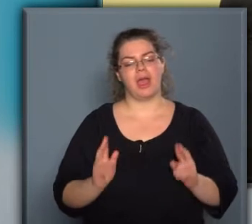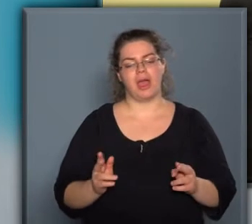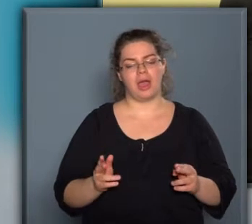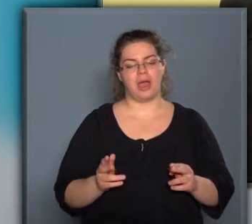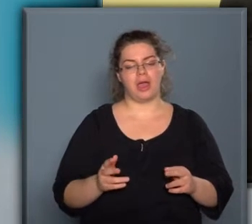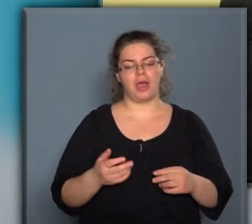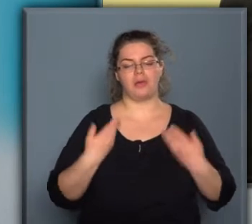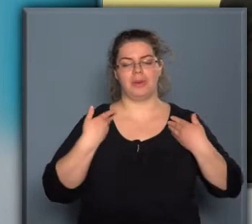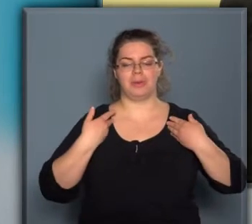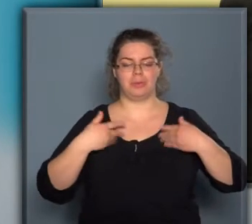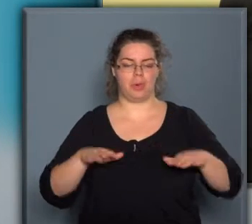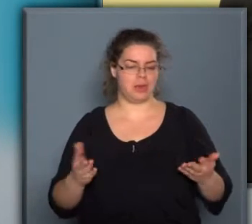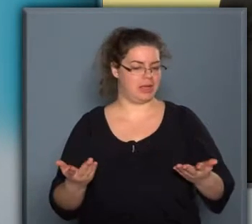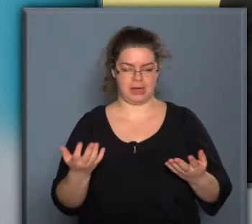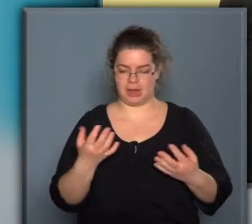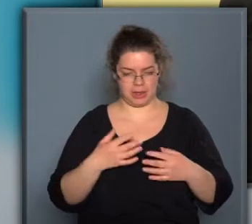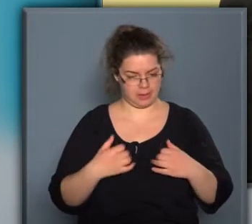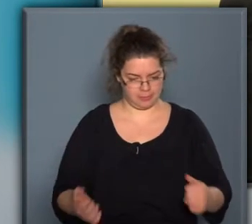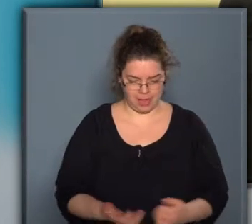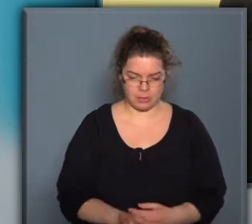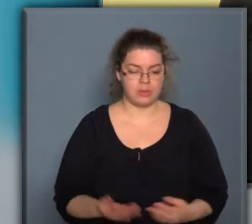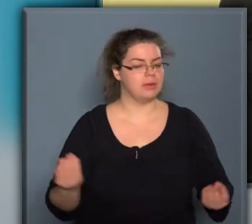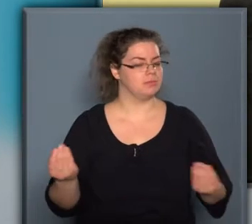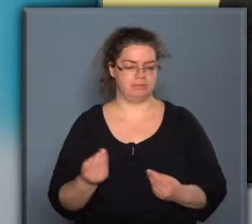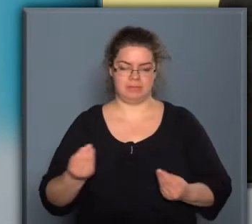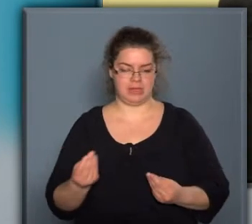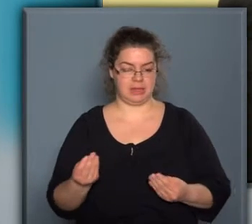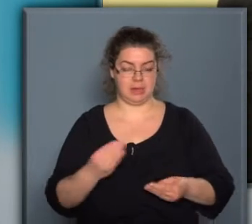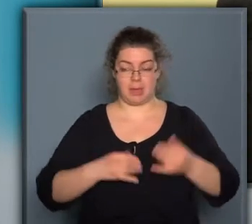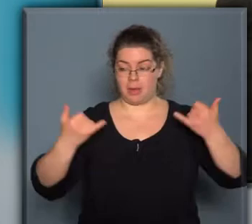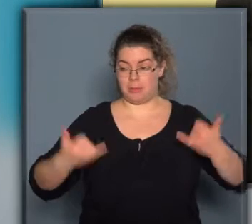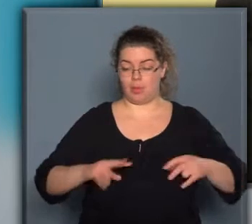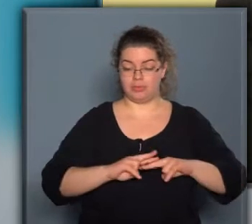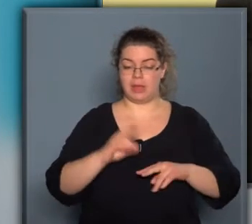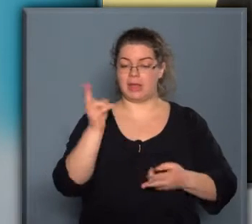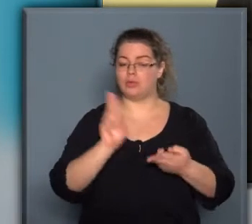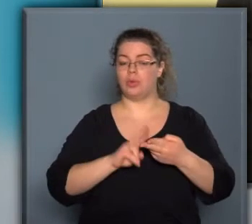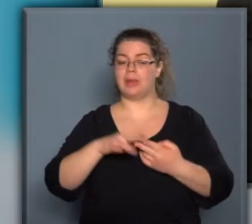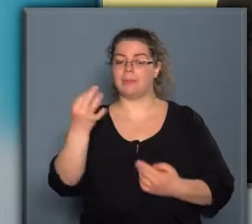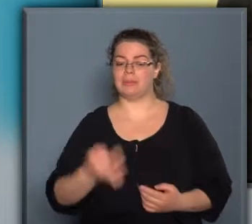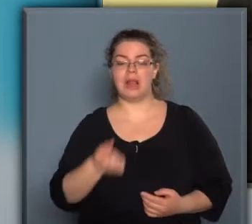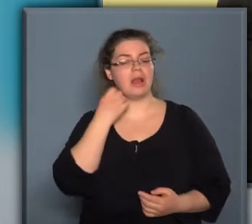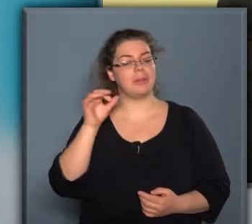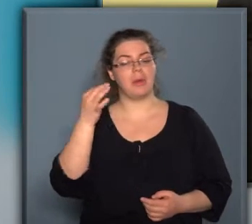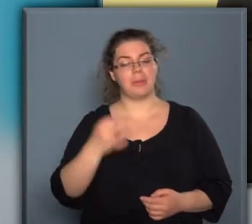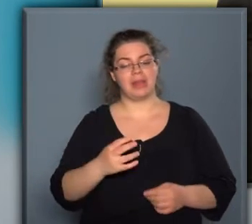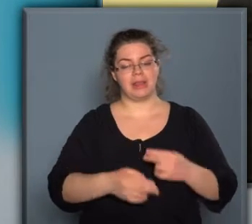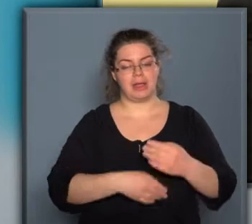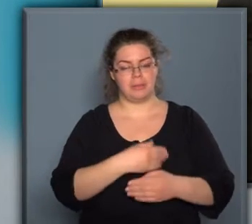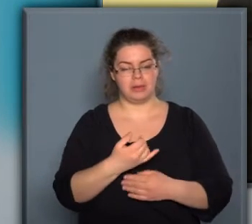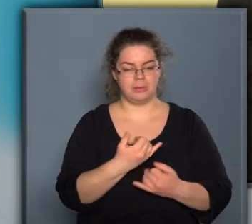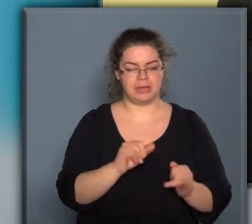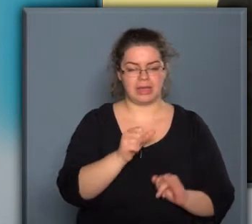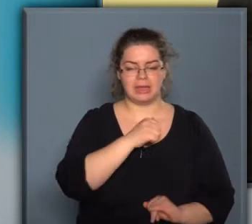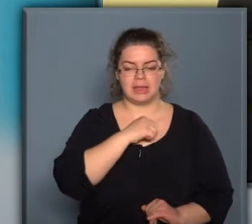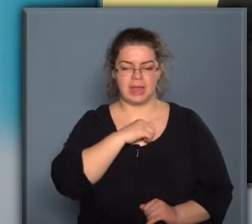pőrére vetkőzik. Miért is? Hiszen most van egy ünnepi pillanat, amikor perceken belül mindenki